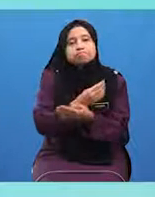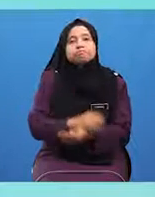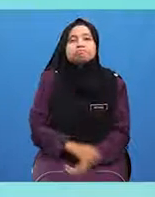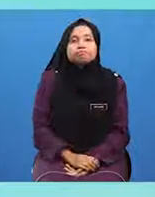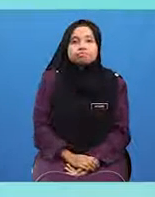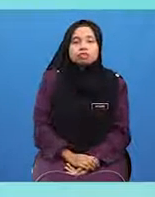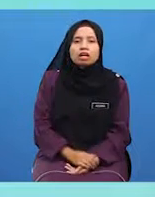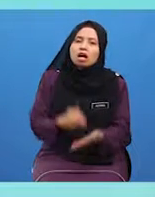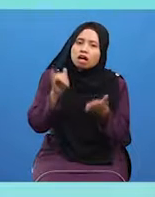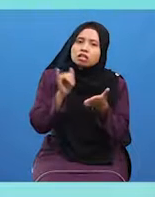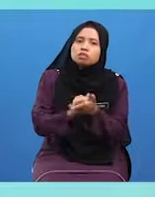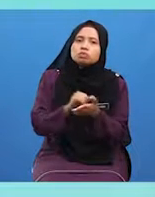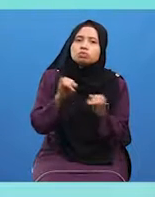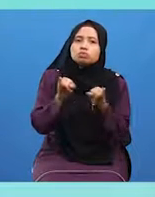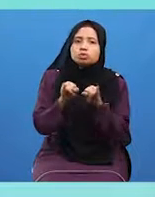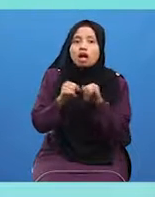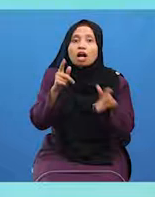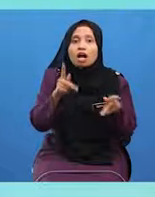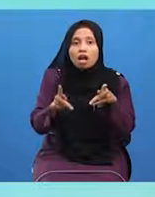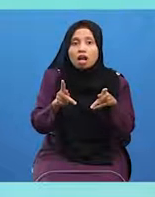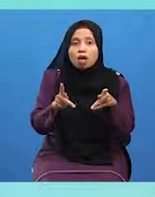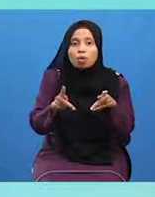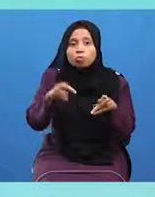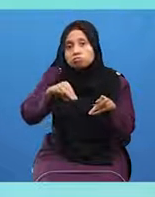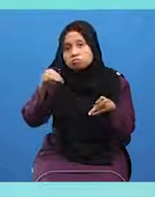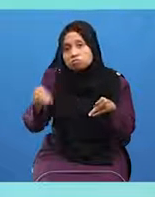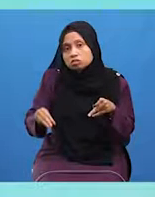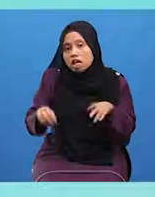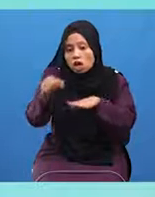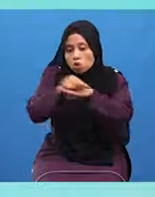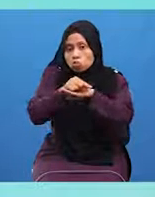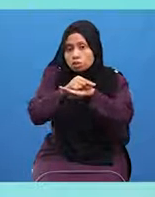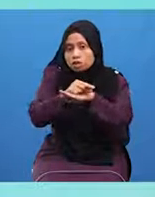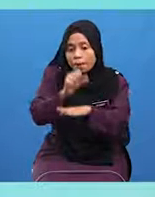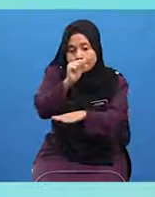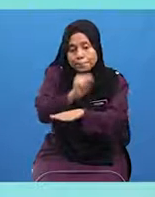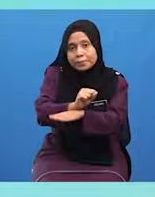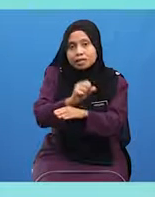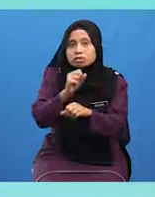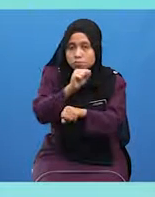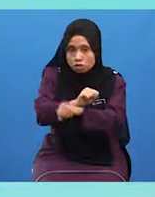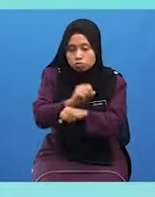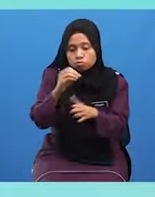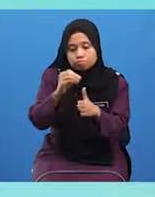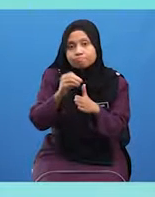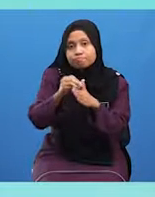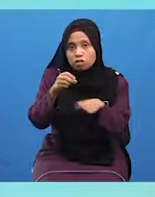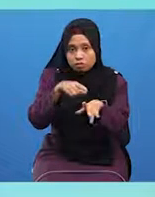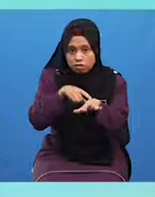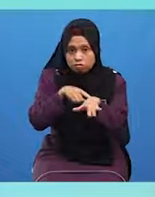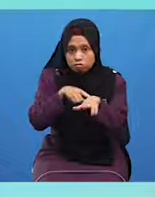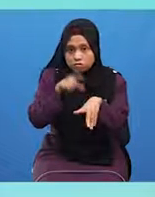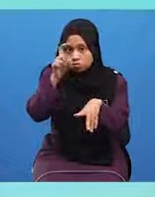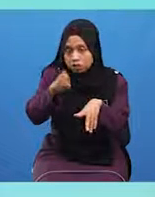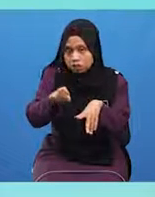Begitu juga Sekiranya murid-murid Menggunakan batu Atau daun Mestilah